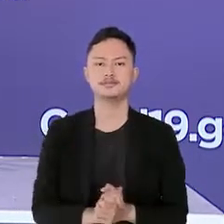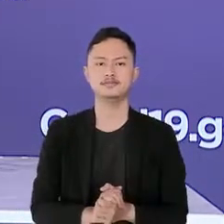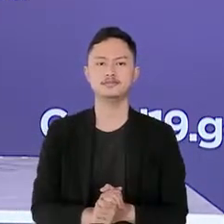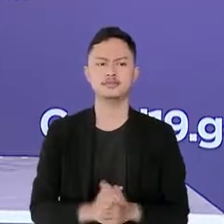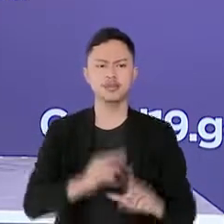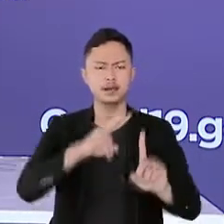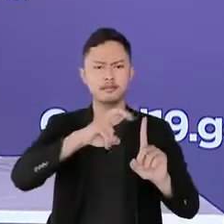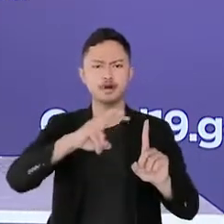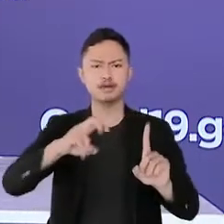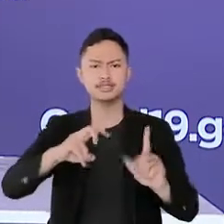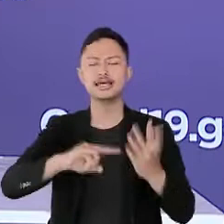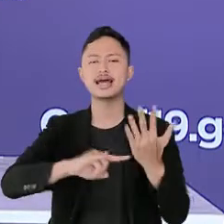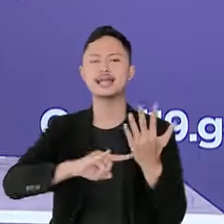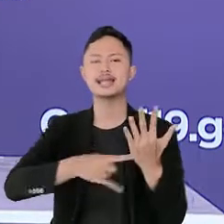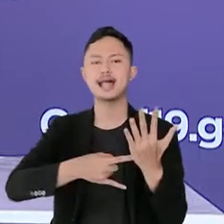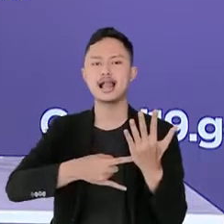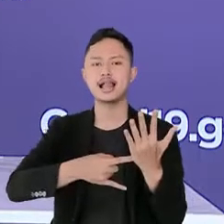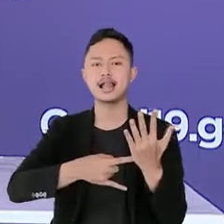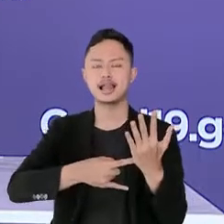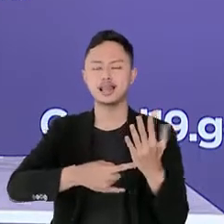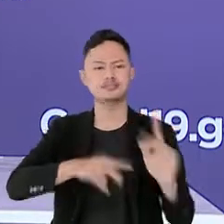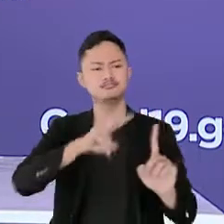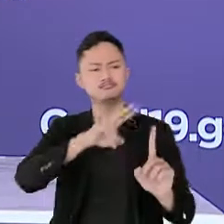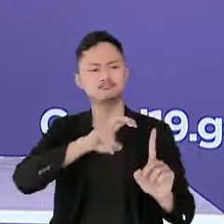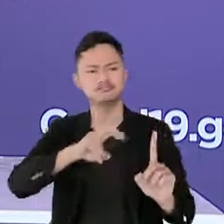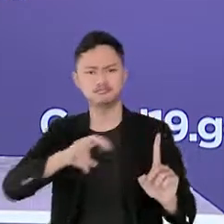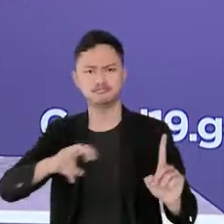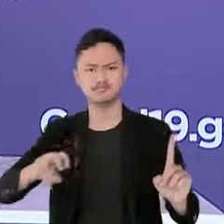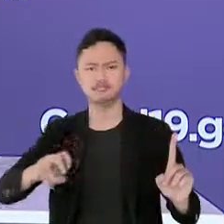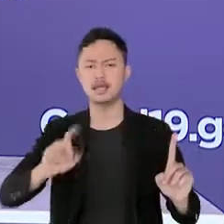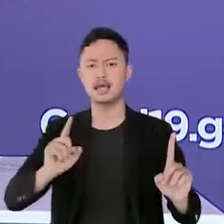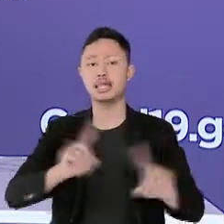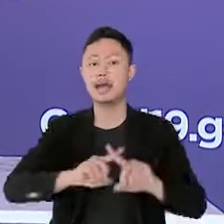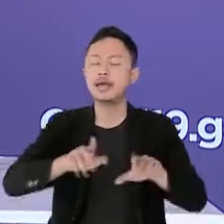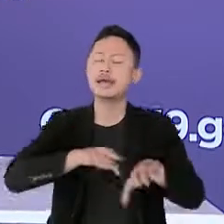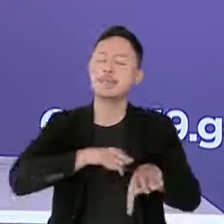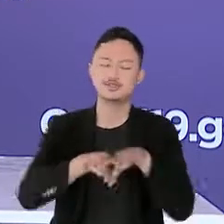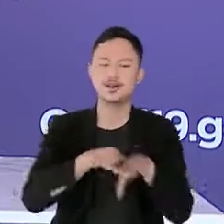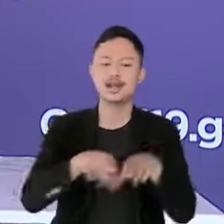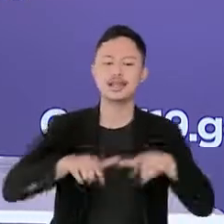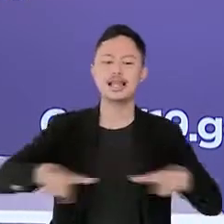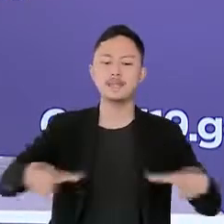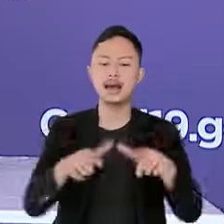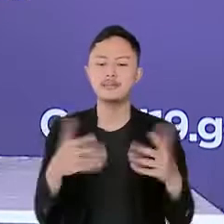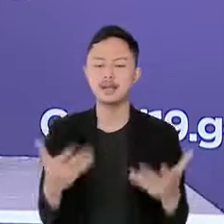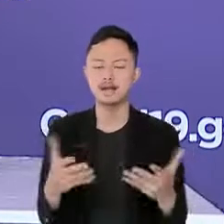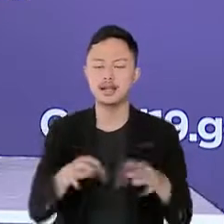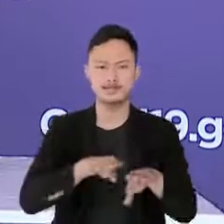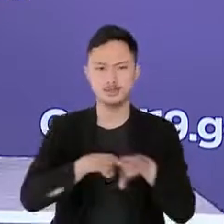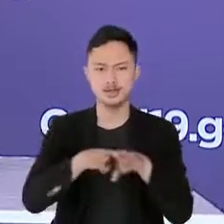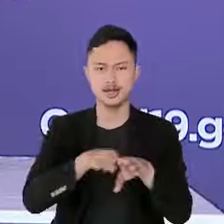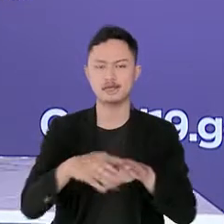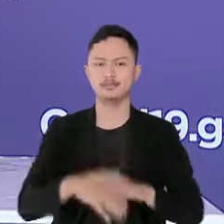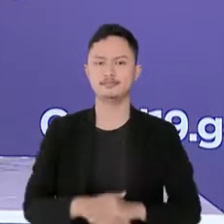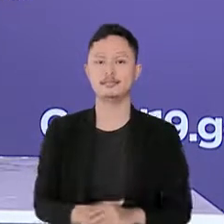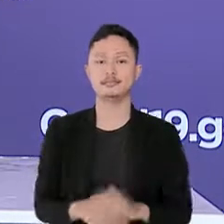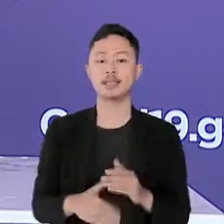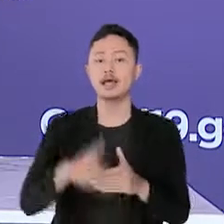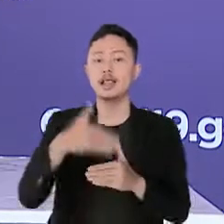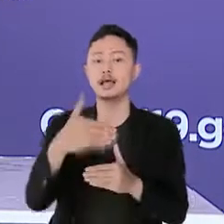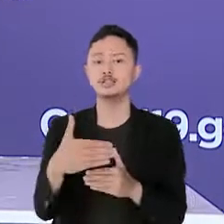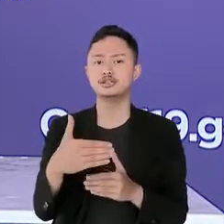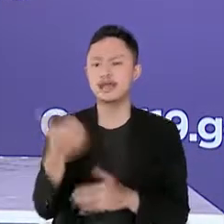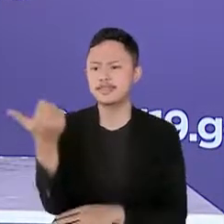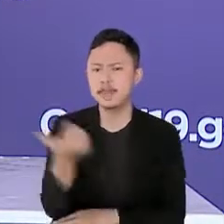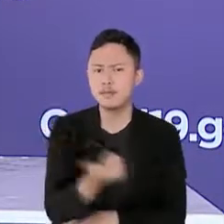ara digital namun tetap adaptif dan menyesuaikan kondisi di lapangan berikutnya memastikan tamu atau